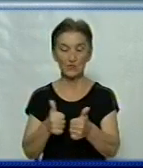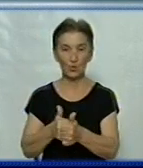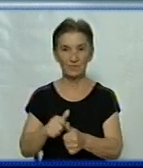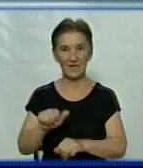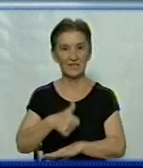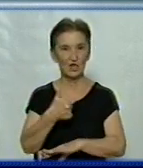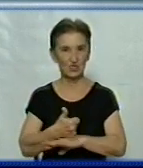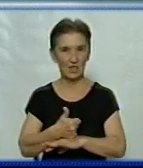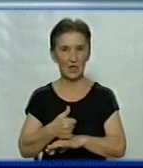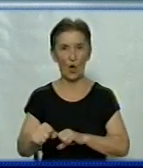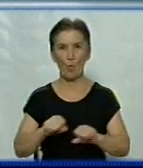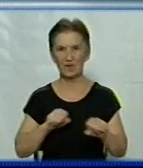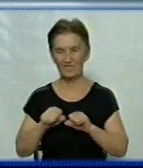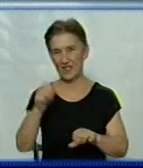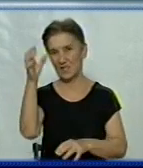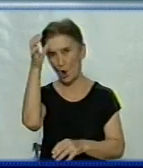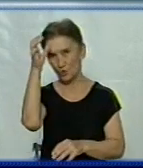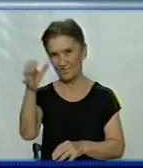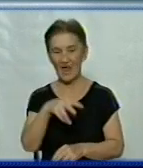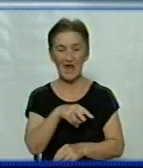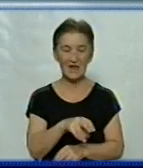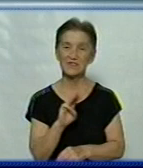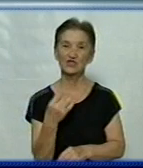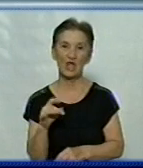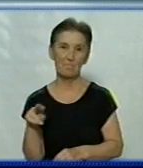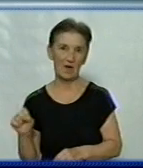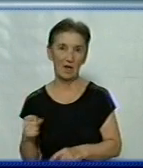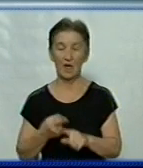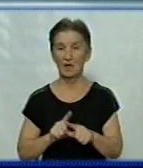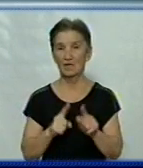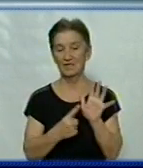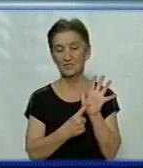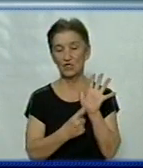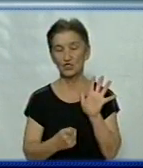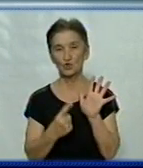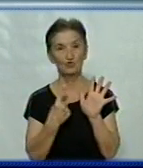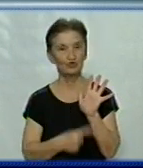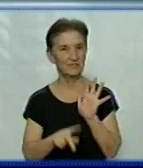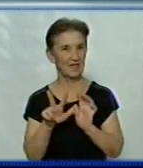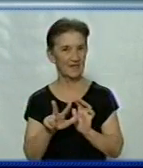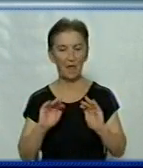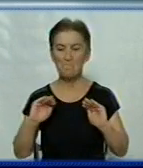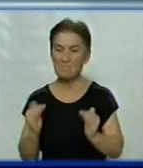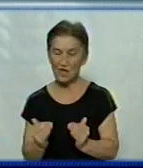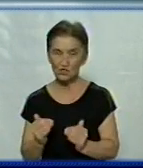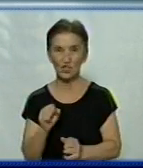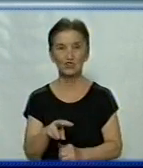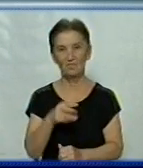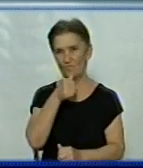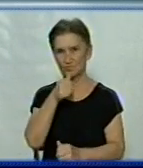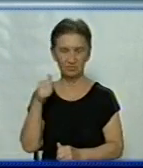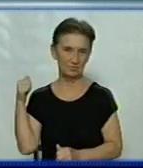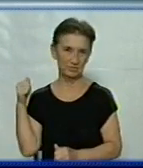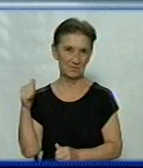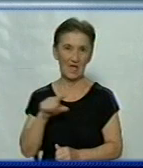начальника обласного управління освіти Лідія Шатна. Каже, це на 663 дитини менше, ніж минулого року.